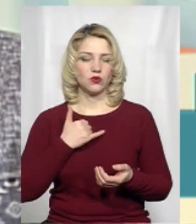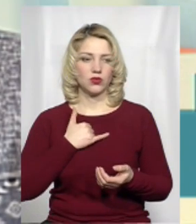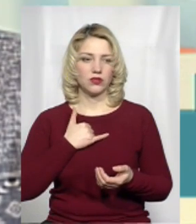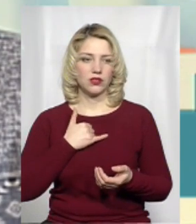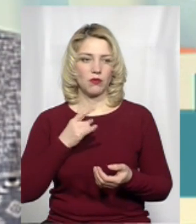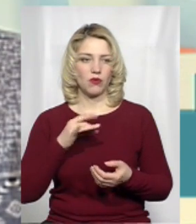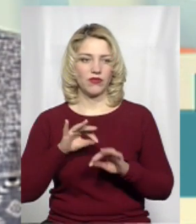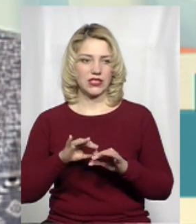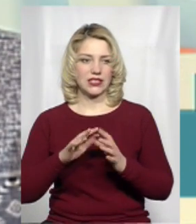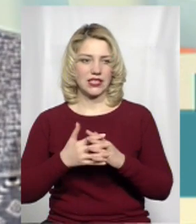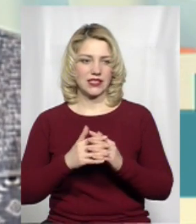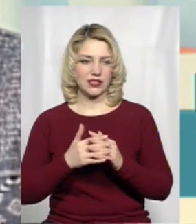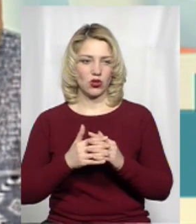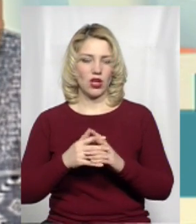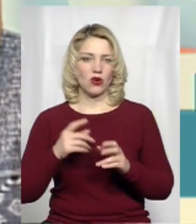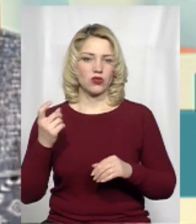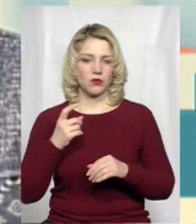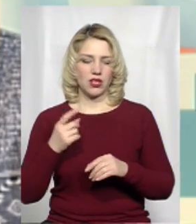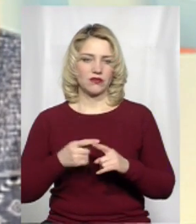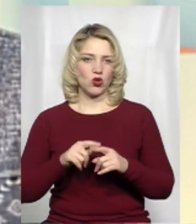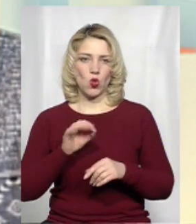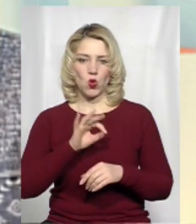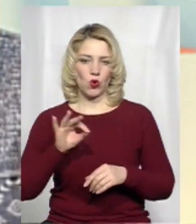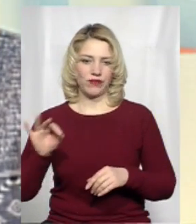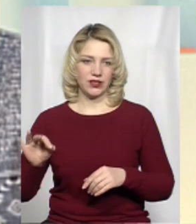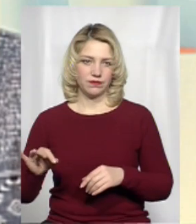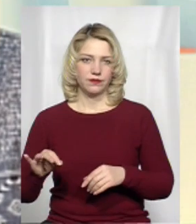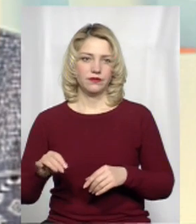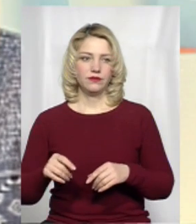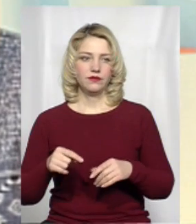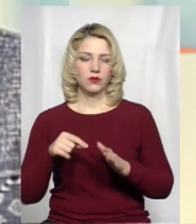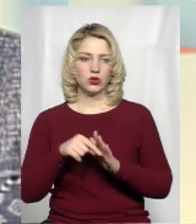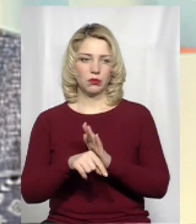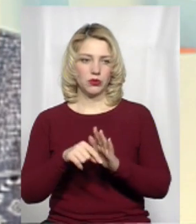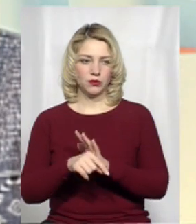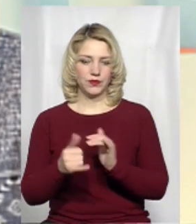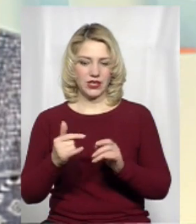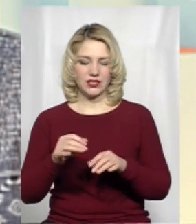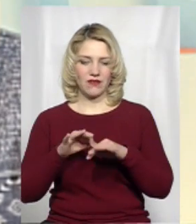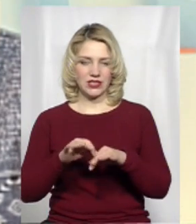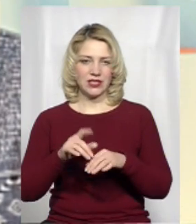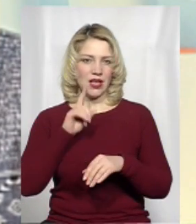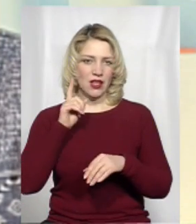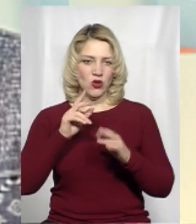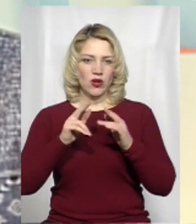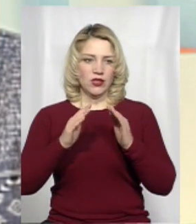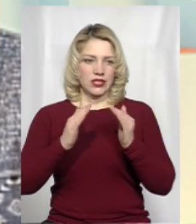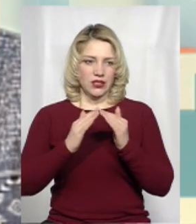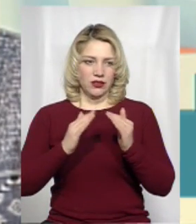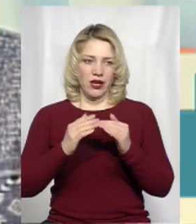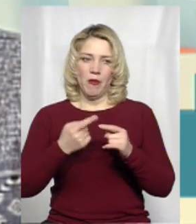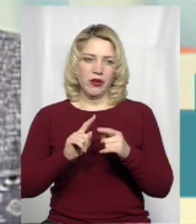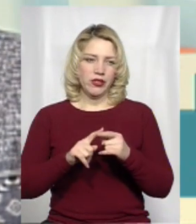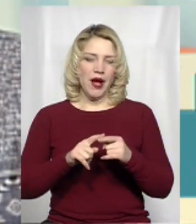особисте сільянське господарство, нульові. Тобто, зараз вести зелену садибу, насправді, в плані